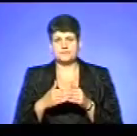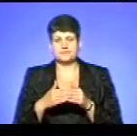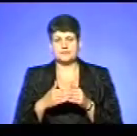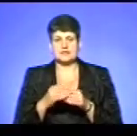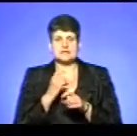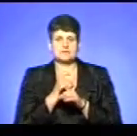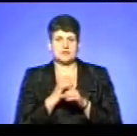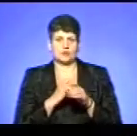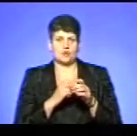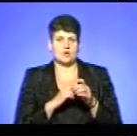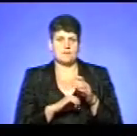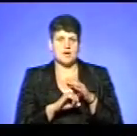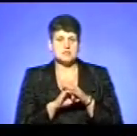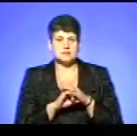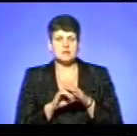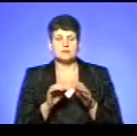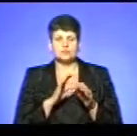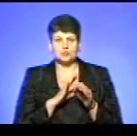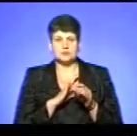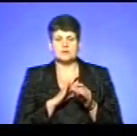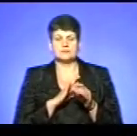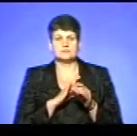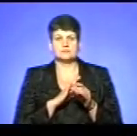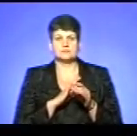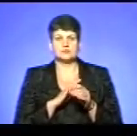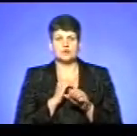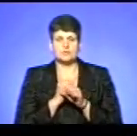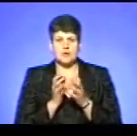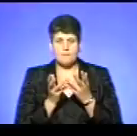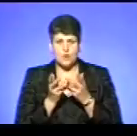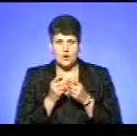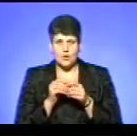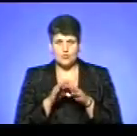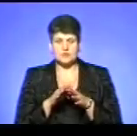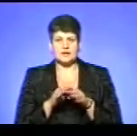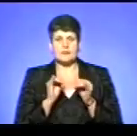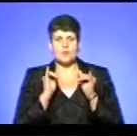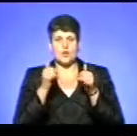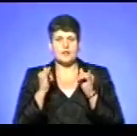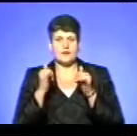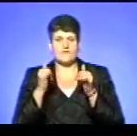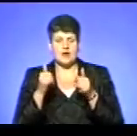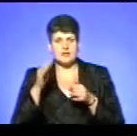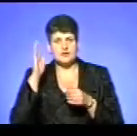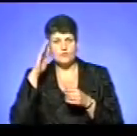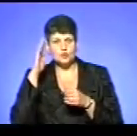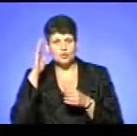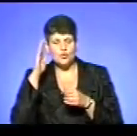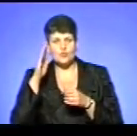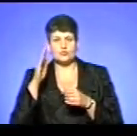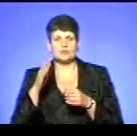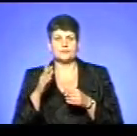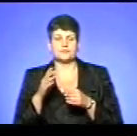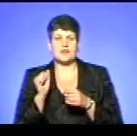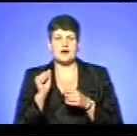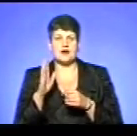спиртобази. Були поставлені відповідні розрахунки, які поливали водою від пожежних автоцистерн, які, до